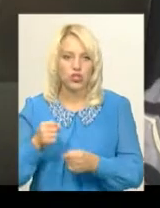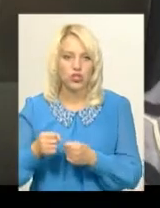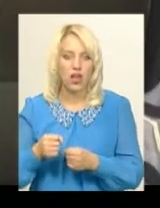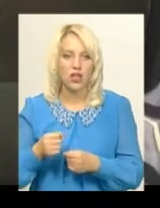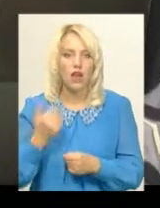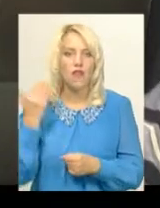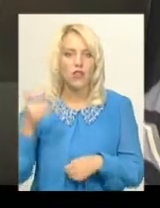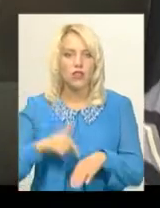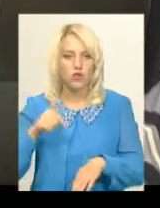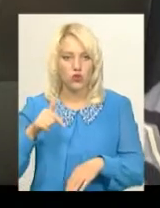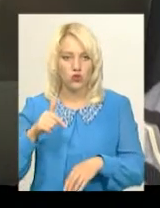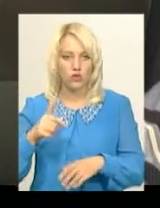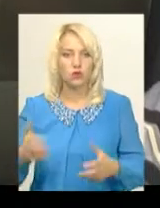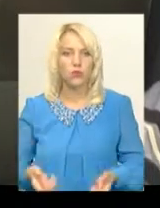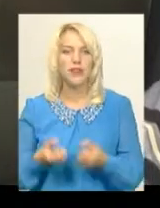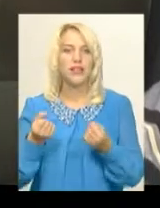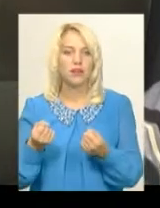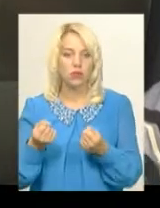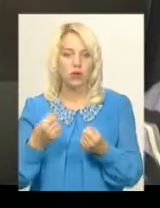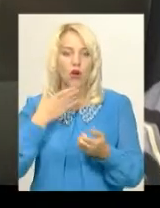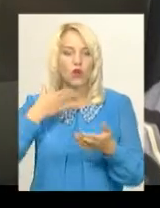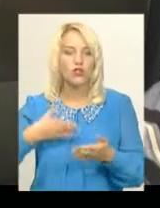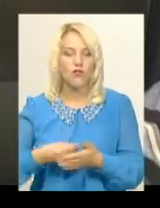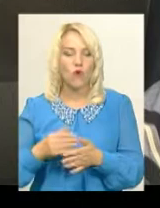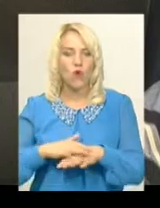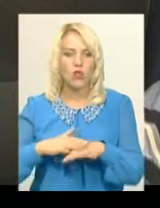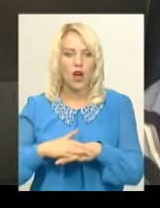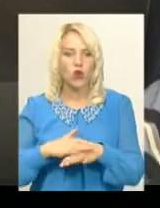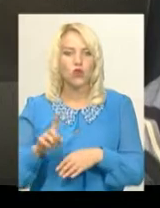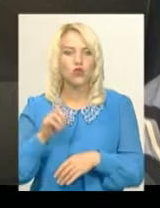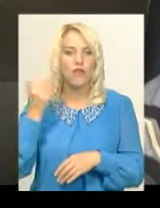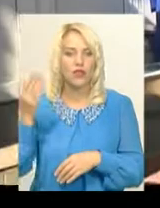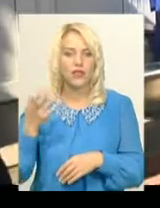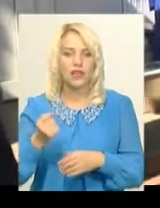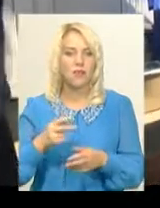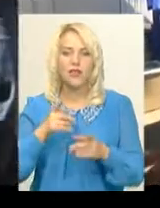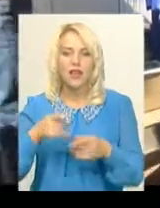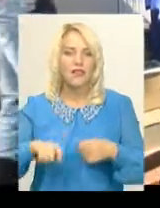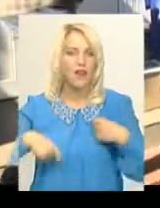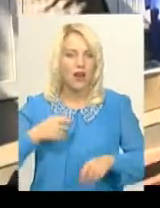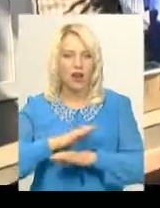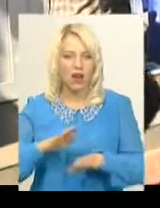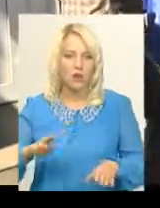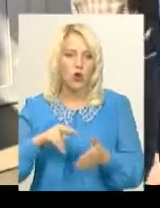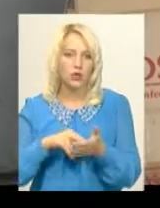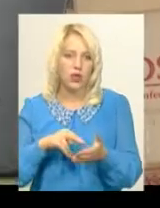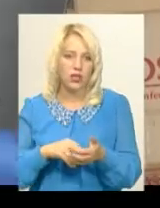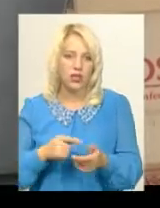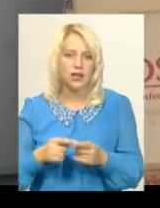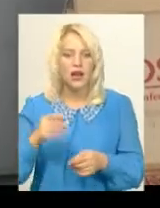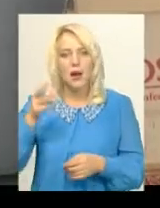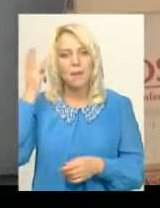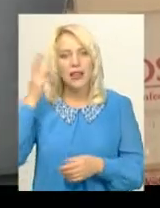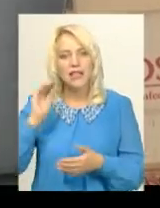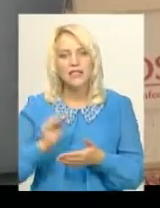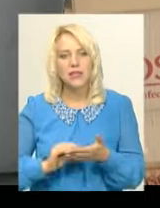вони відчувають підтримку свого народу, що вони там не даремно стоять». Хмельницький письменник і журналіст Олександр Шелепило не